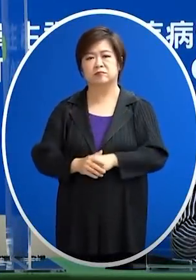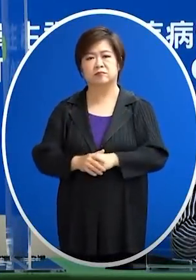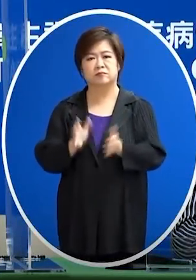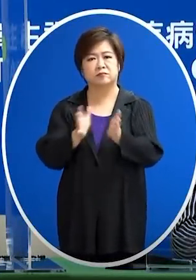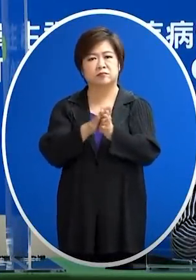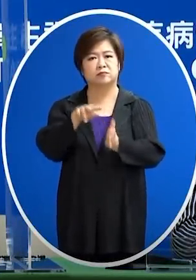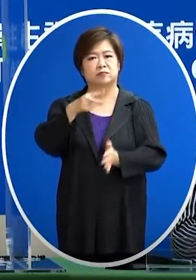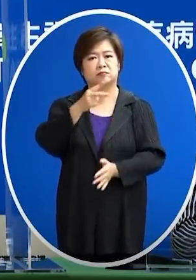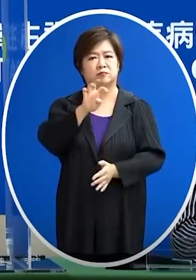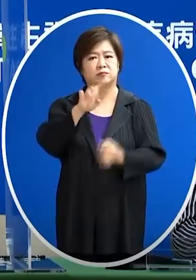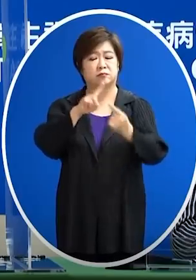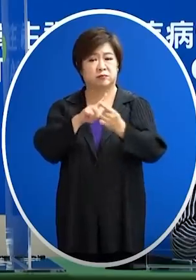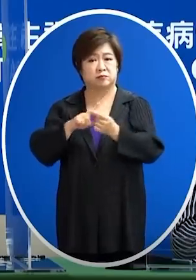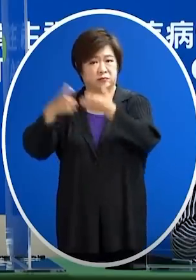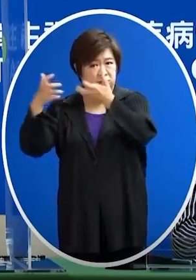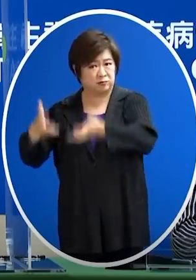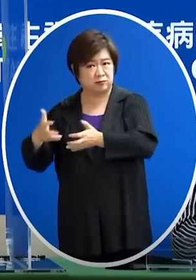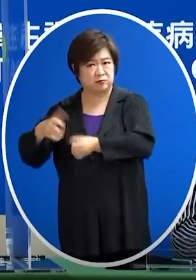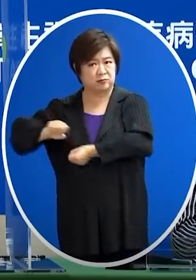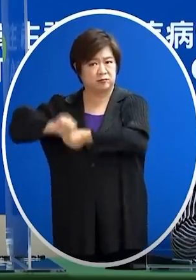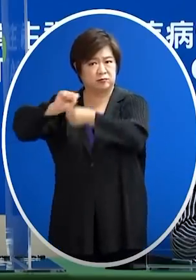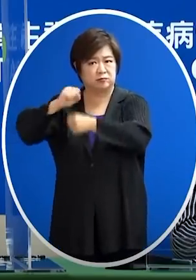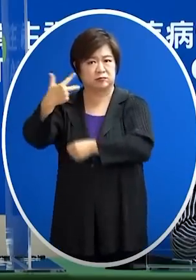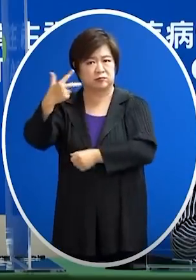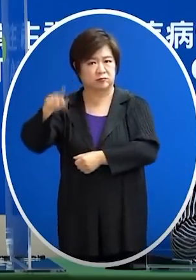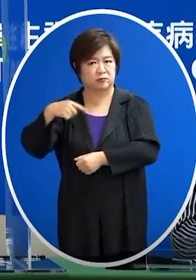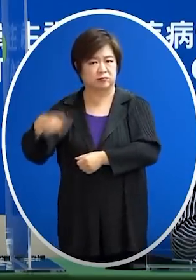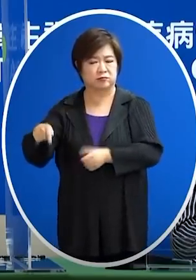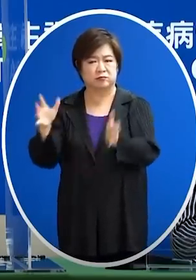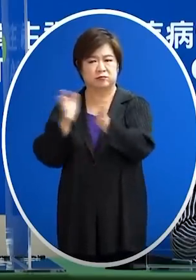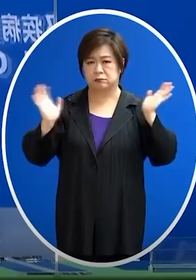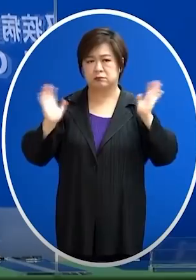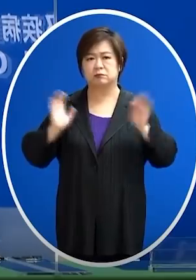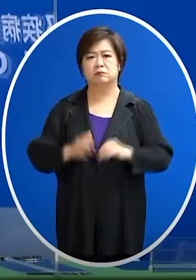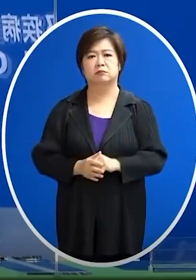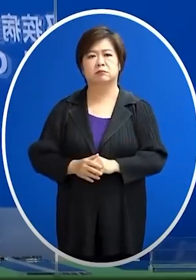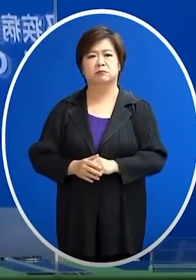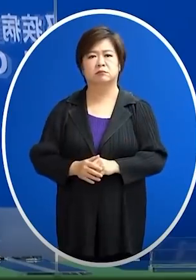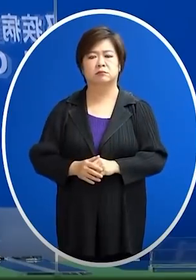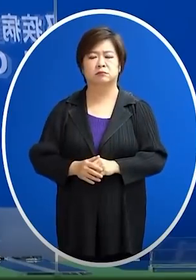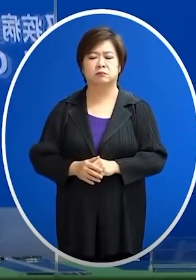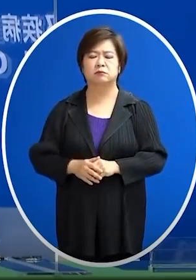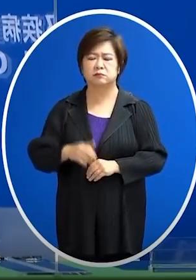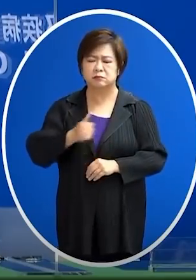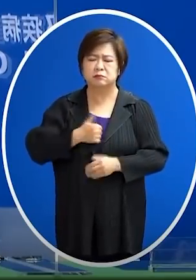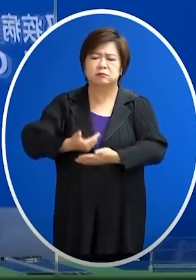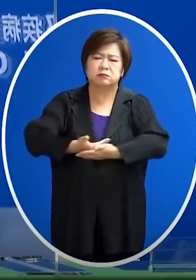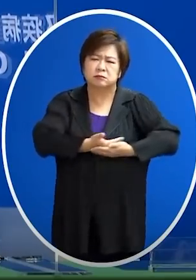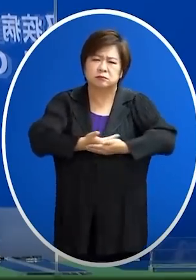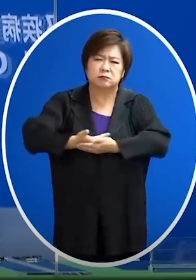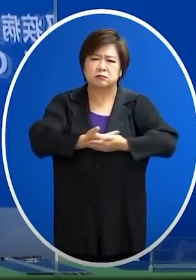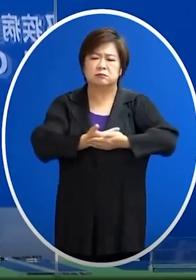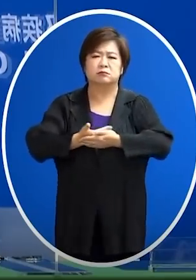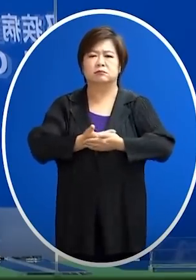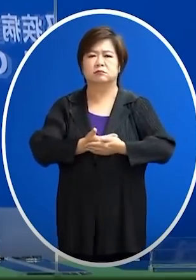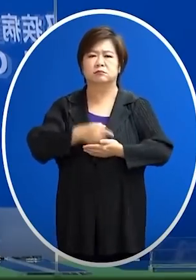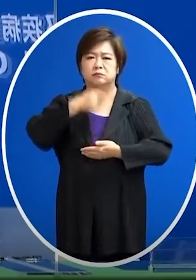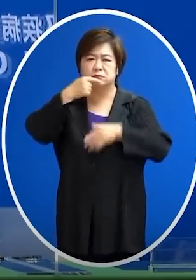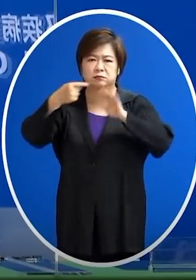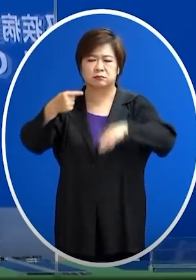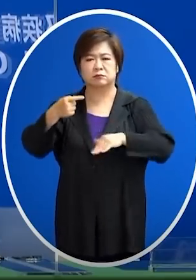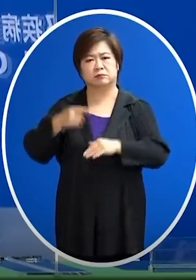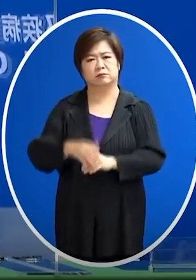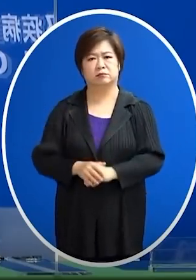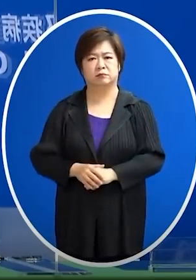240名 那中症增加了7名共35名是一個未滿1歲的一個女童大概年齡是在